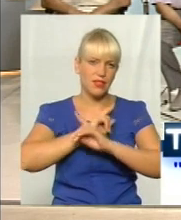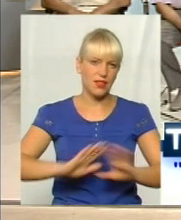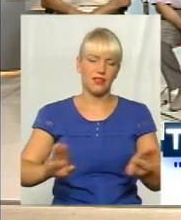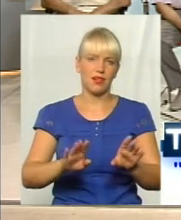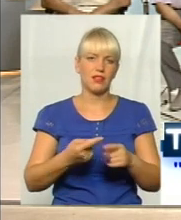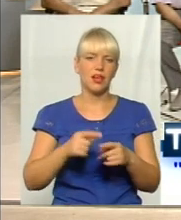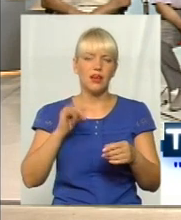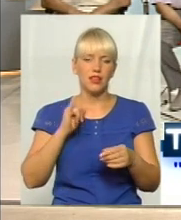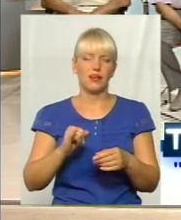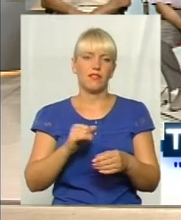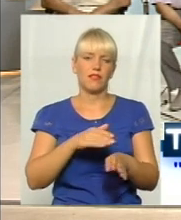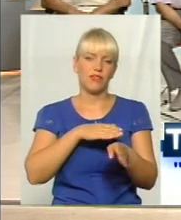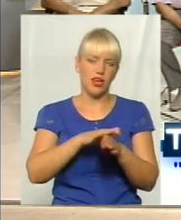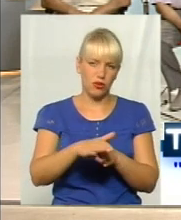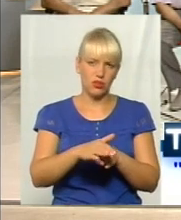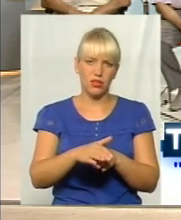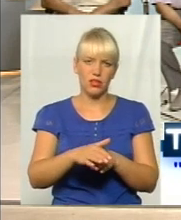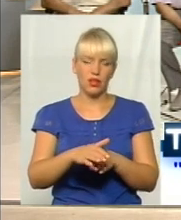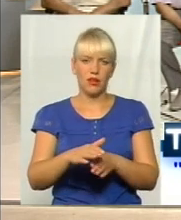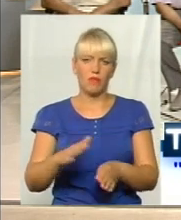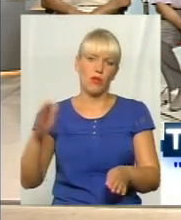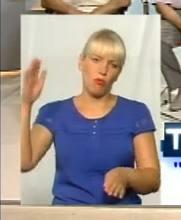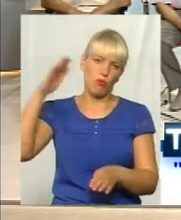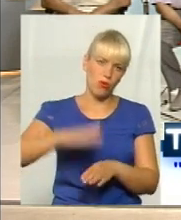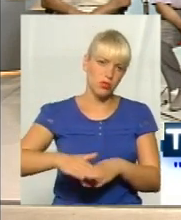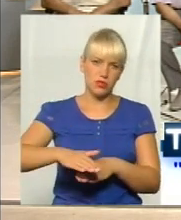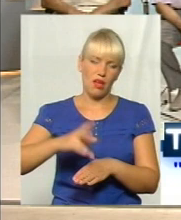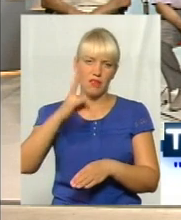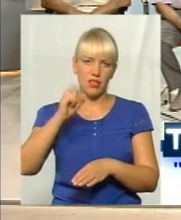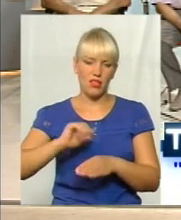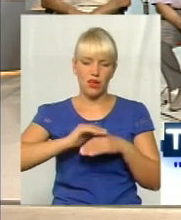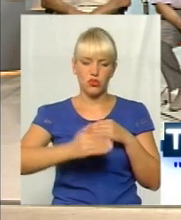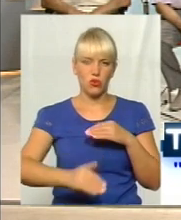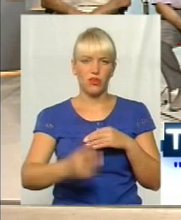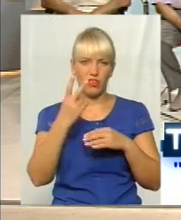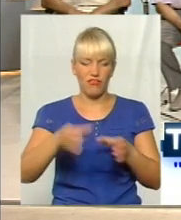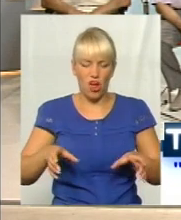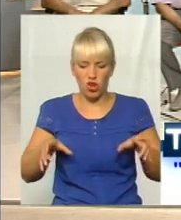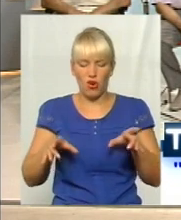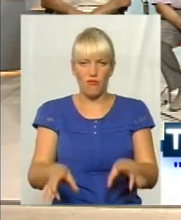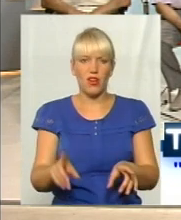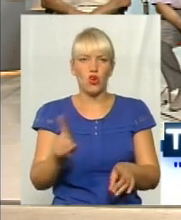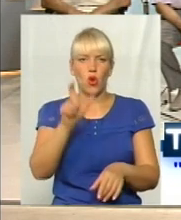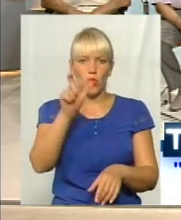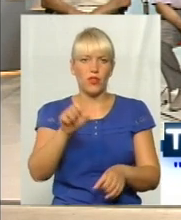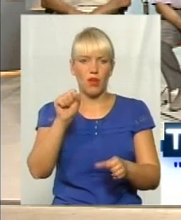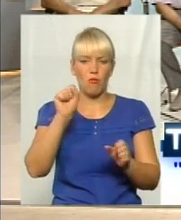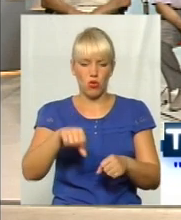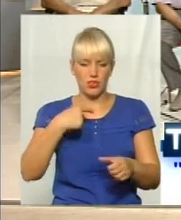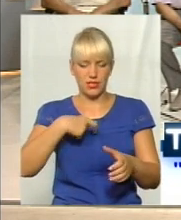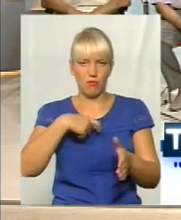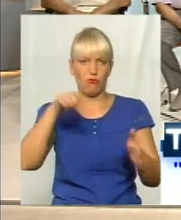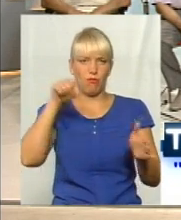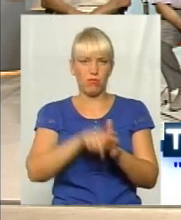поставили зверху нам сходи два швенера, що людина може вбивитися, з